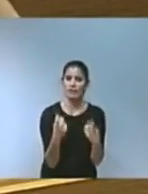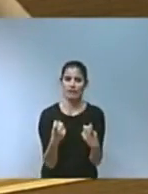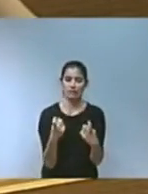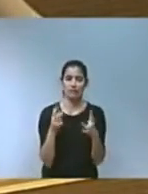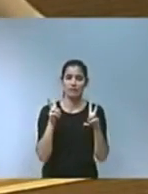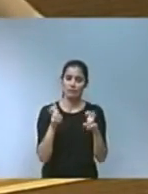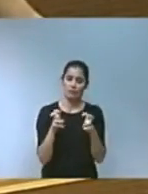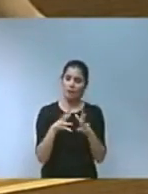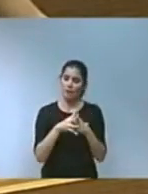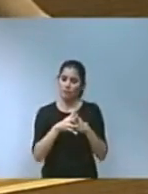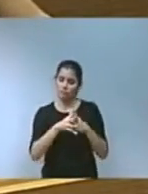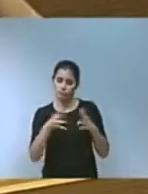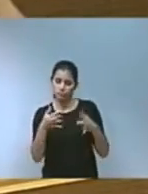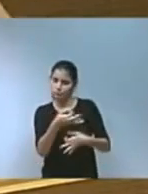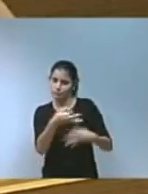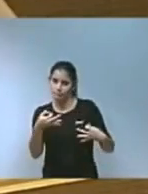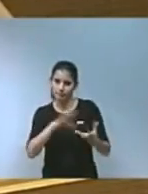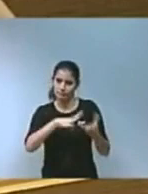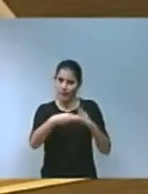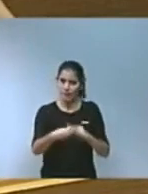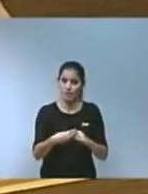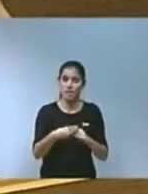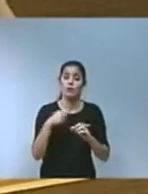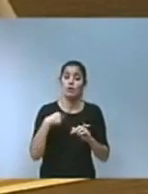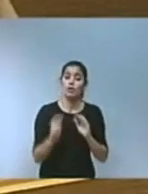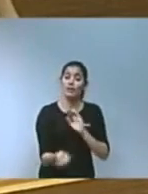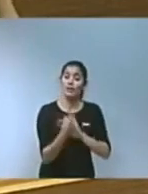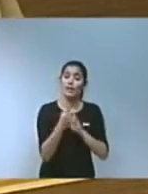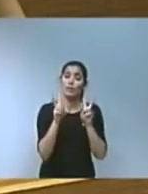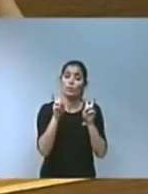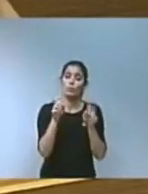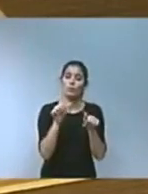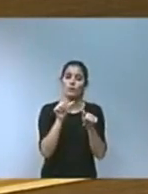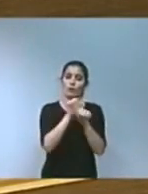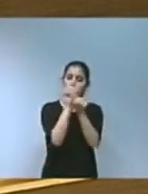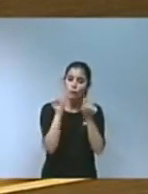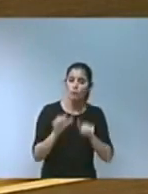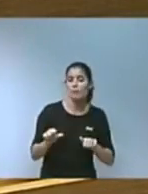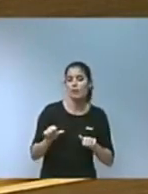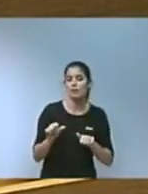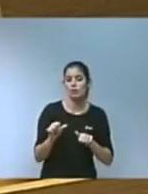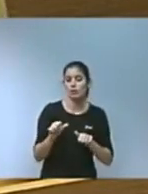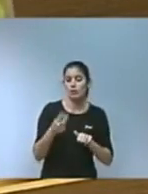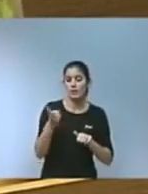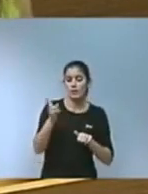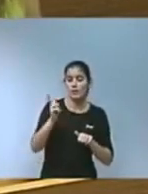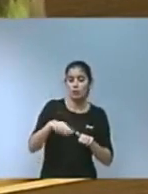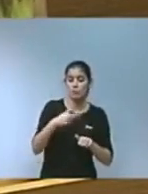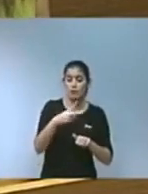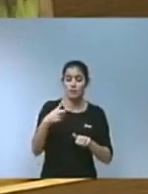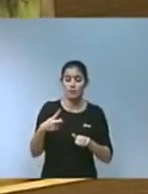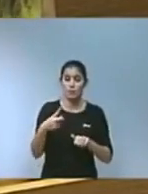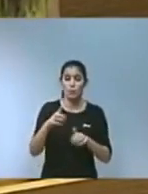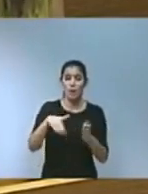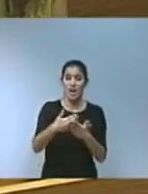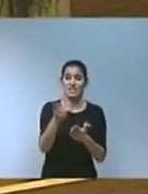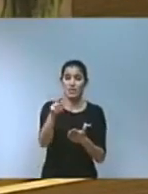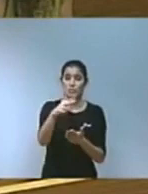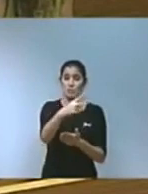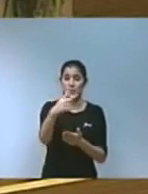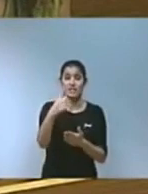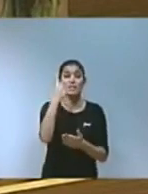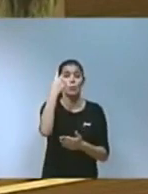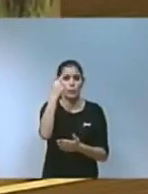com en idoneitat així com crear un nou marc de fons europeus 2021-2027 i així un detall